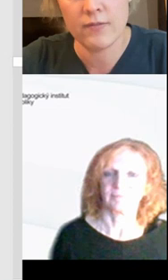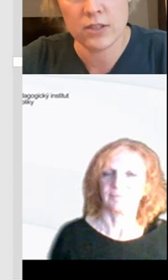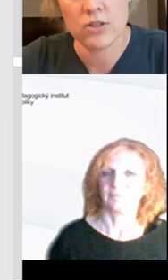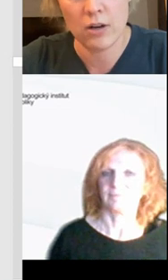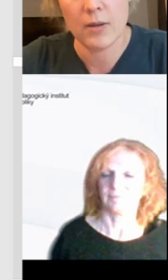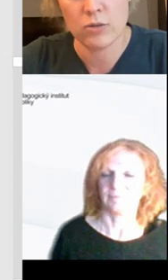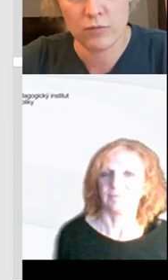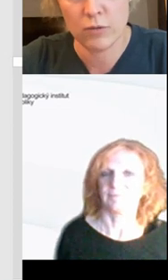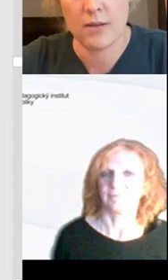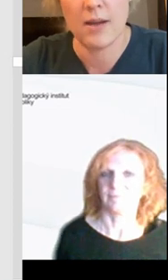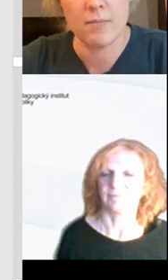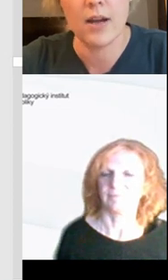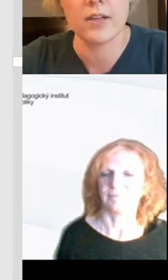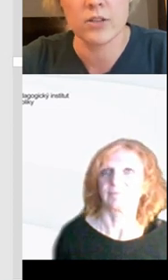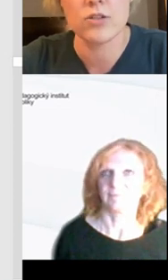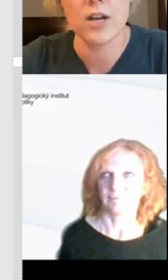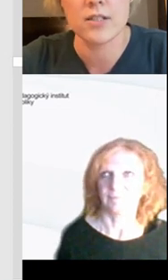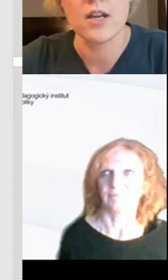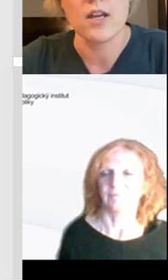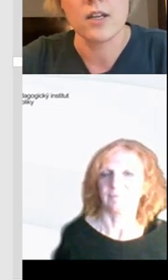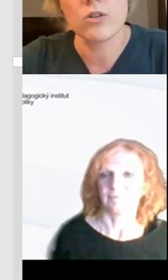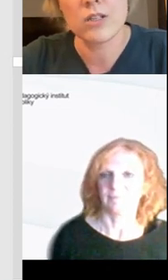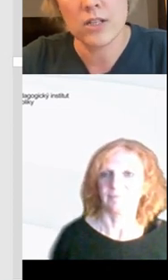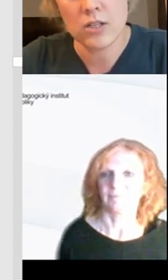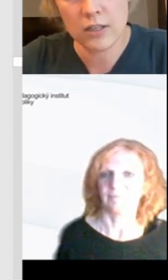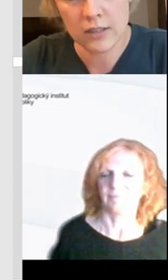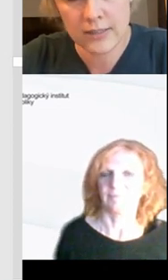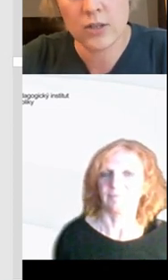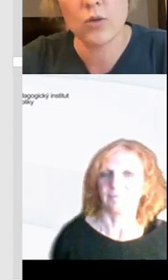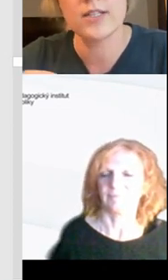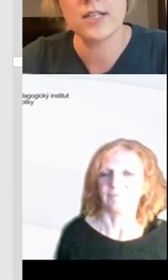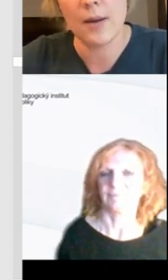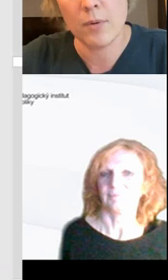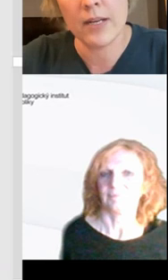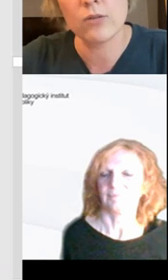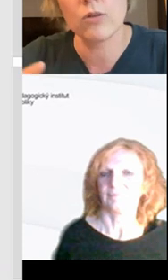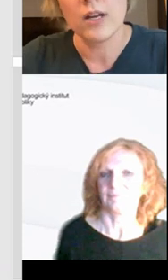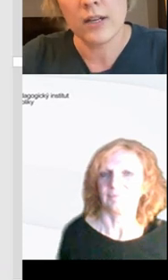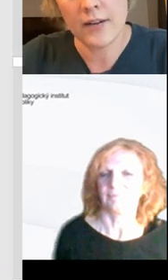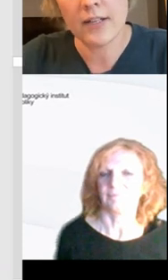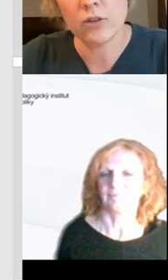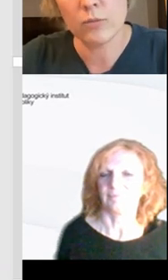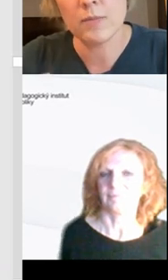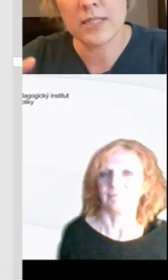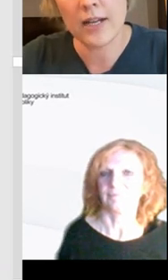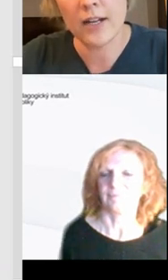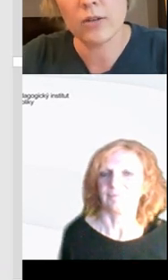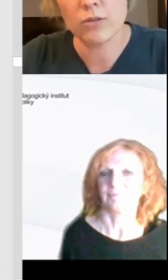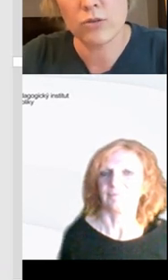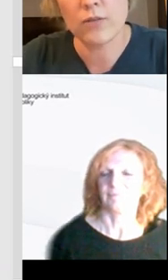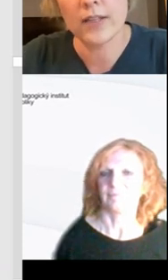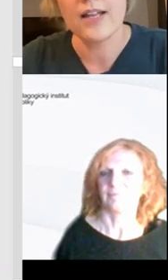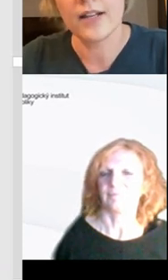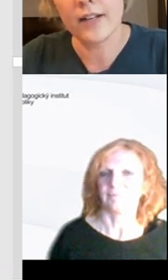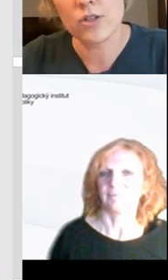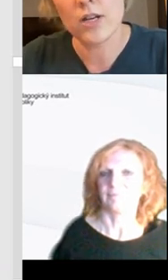technologii držet 24 lomeno 7 v ruce, ani my, ani naši žáci. Je důležité začít s jednou věcí a pomalinku dávat tomu smysl a